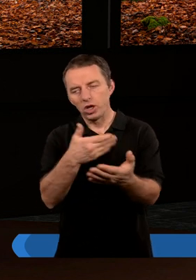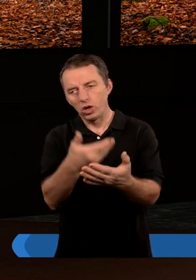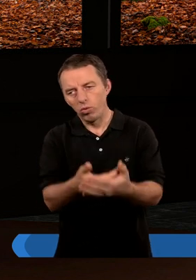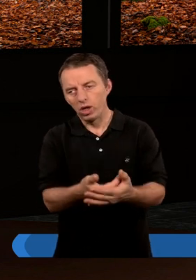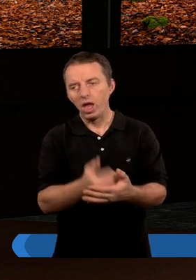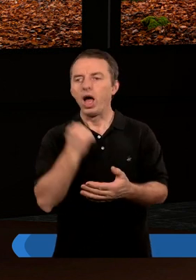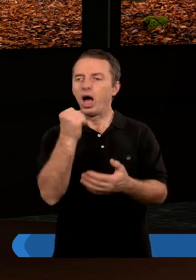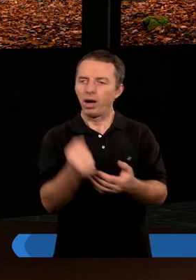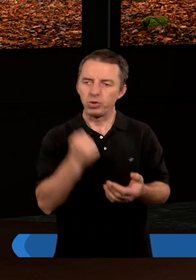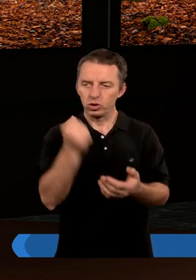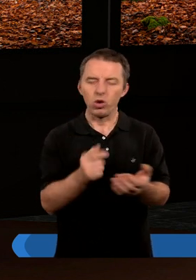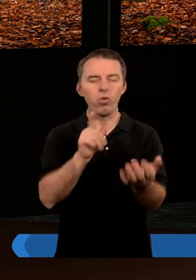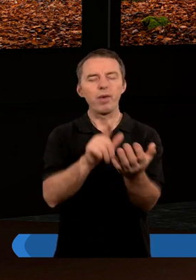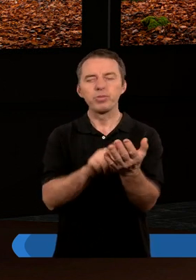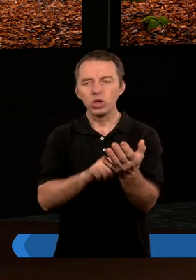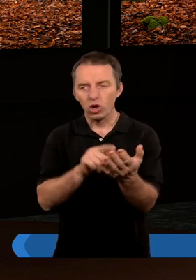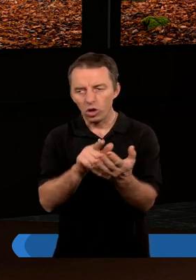przykład podstoła Piotra,